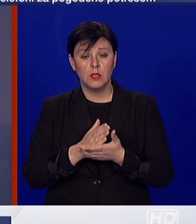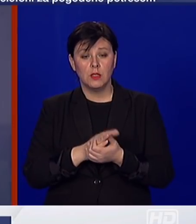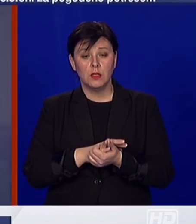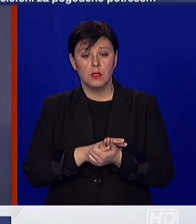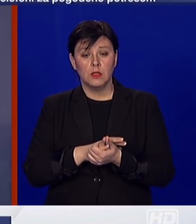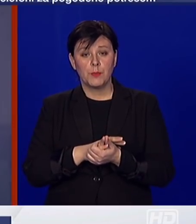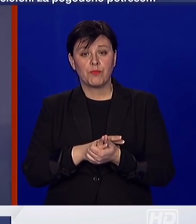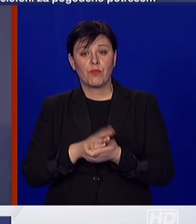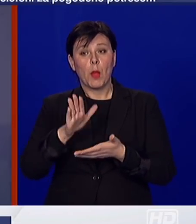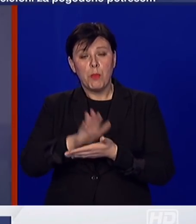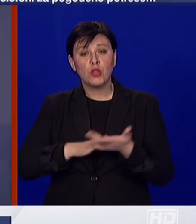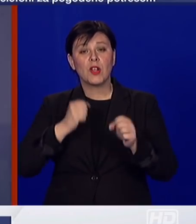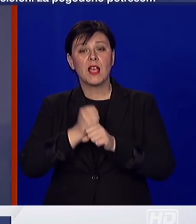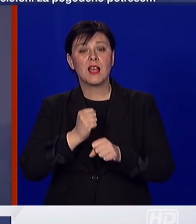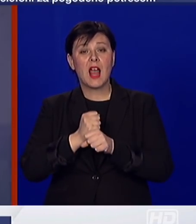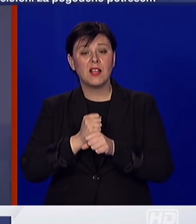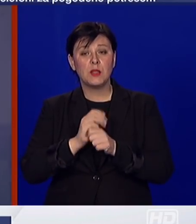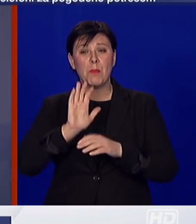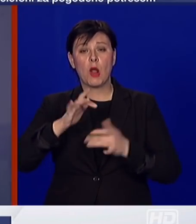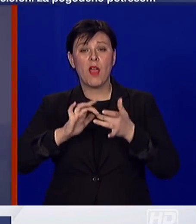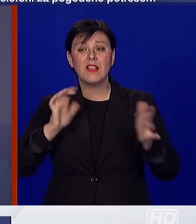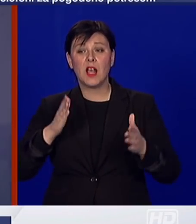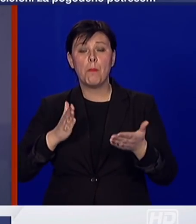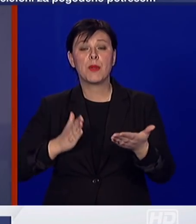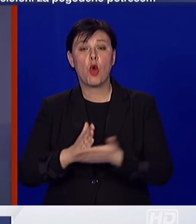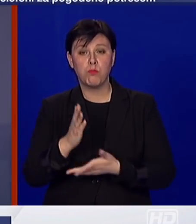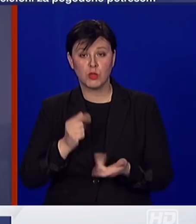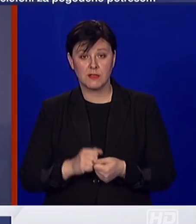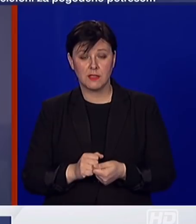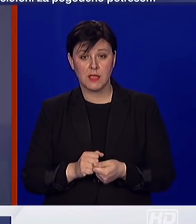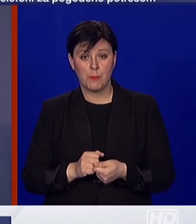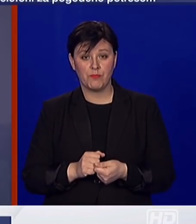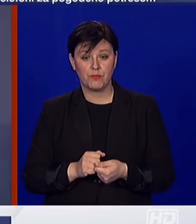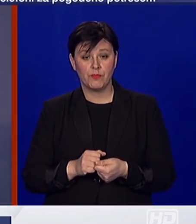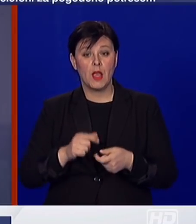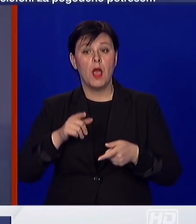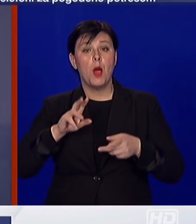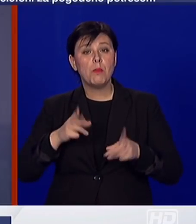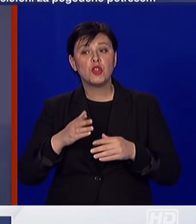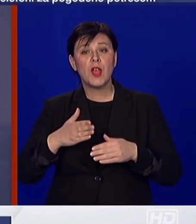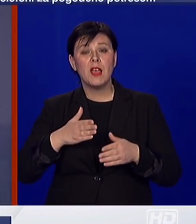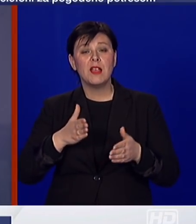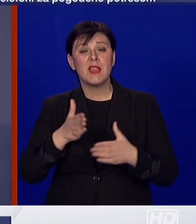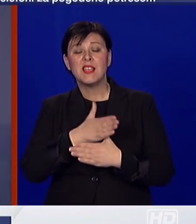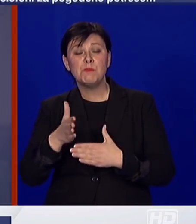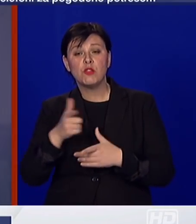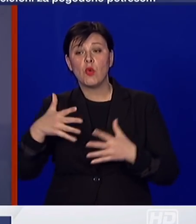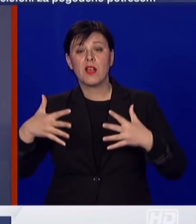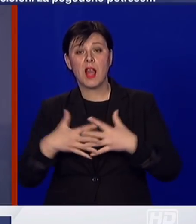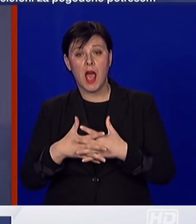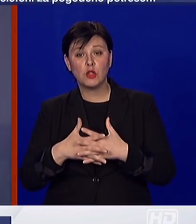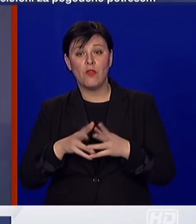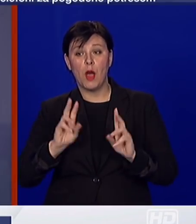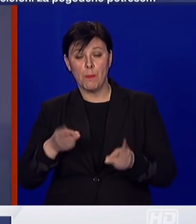izdavanje e-propusnica koje omogućavaju međugradsku komunikaciju. Danas do